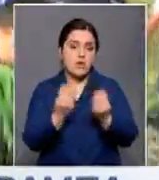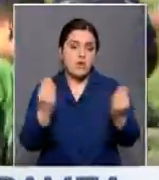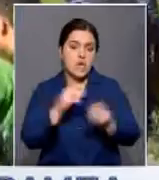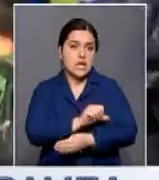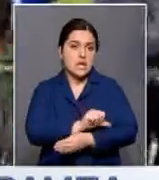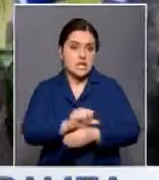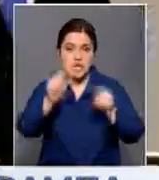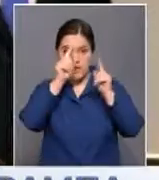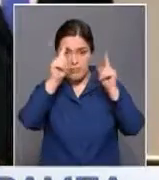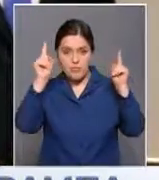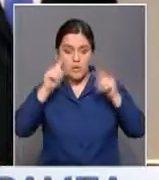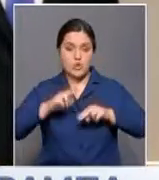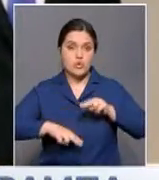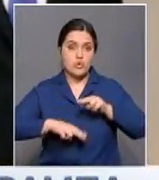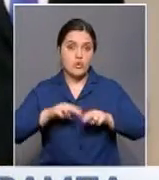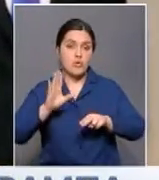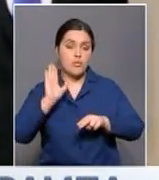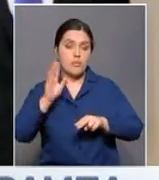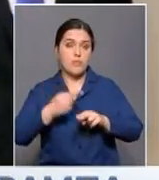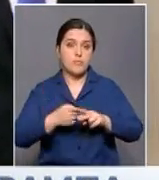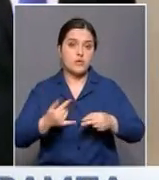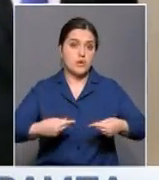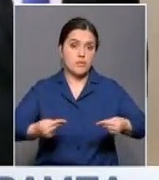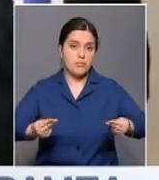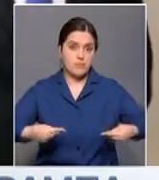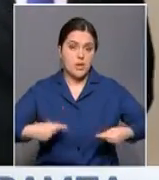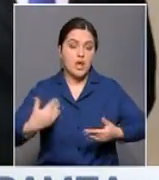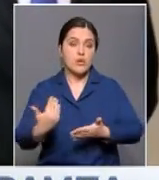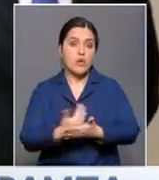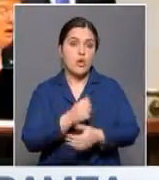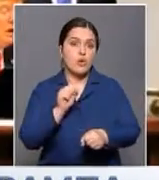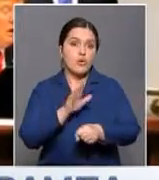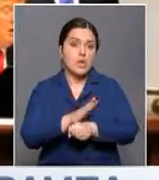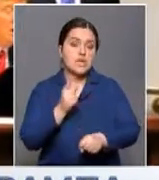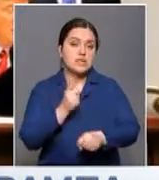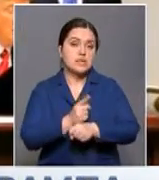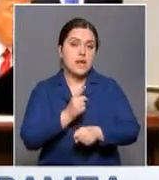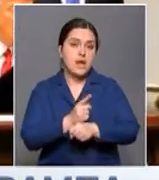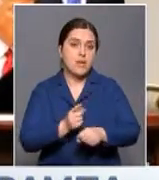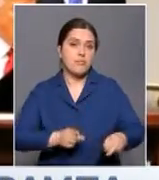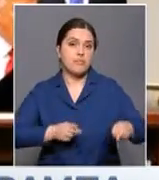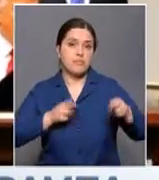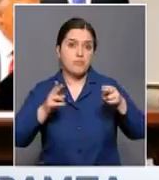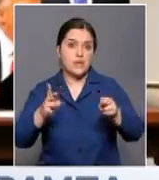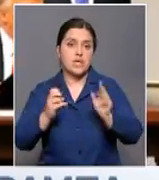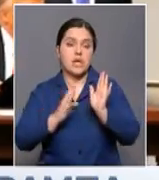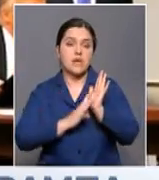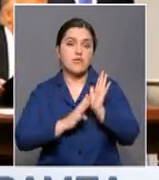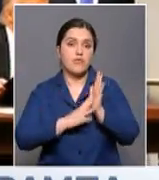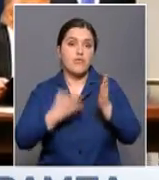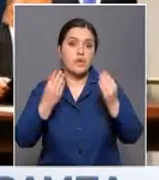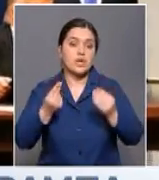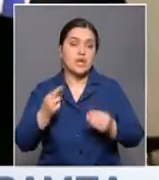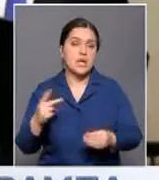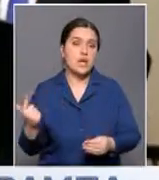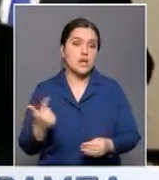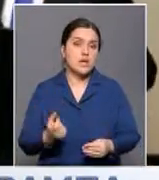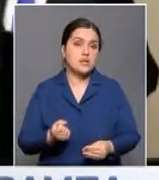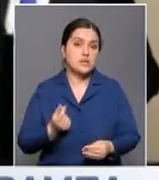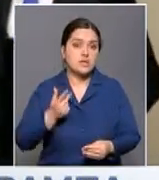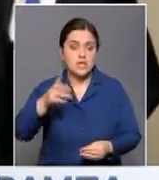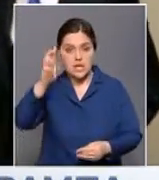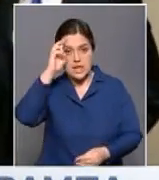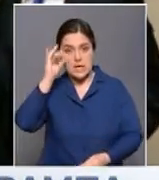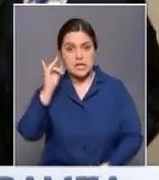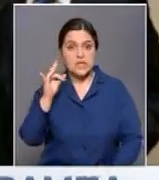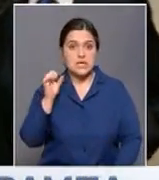начале этой недели американский лидер подписал новую версию указа о запрете на въезд в страну на 90 дней для граждан нескольких стран. Это